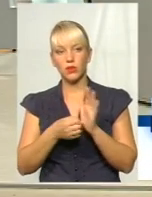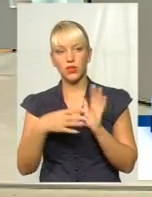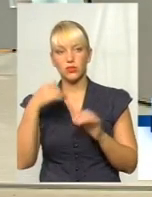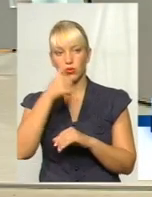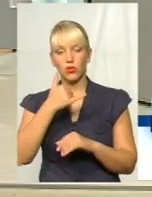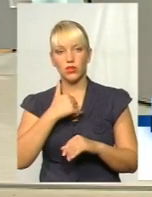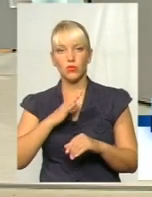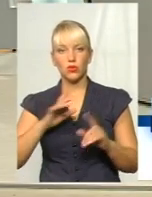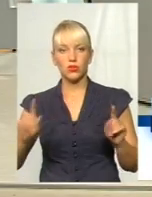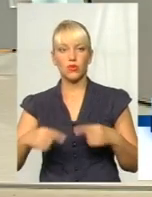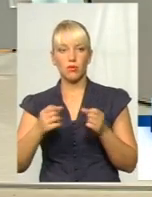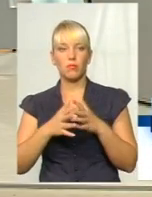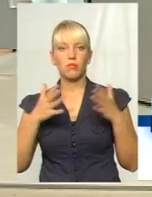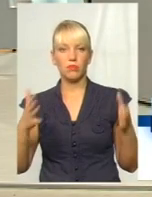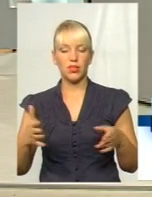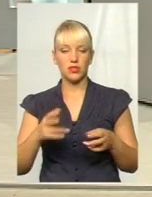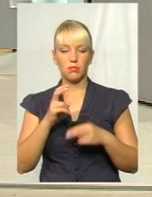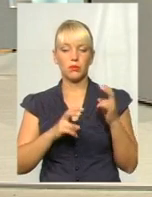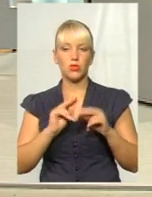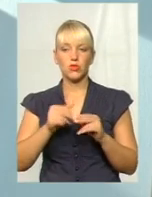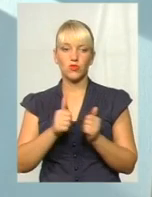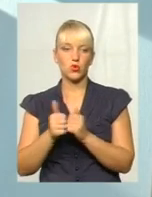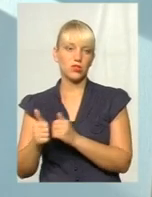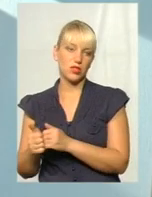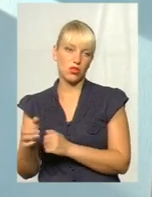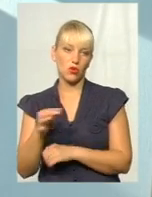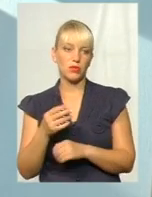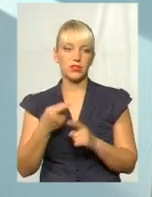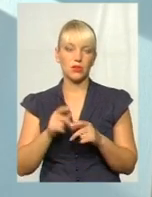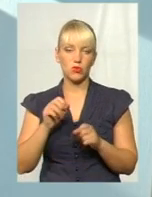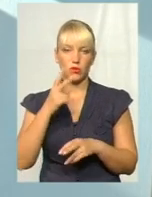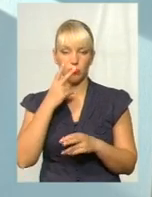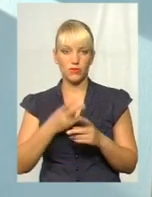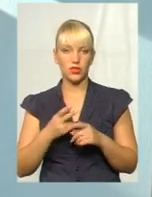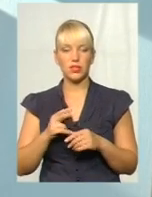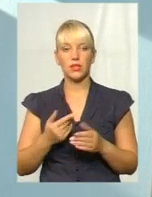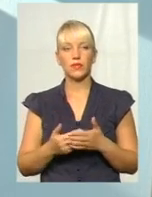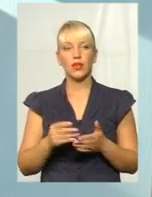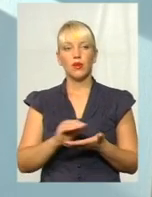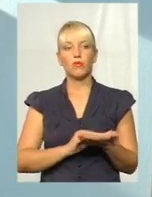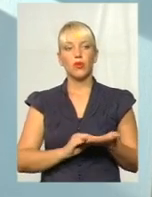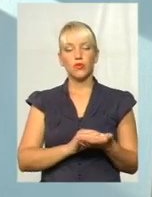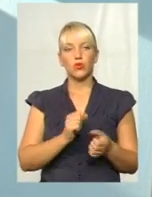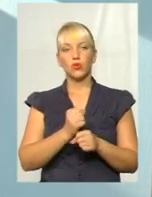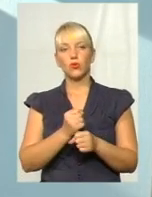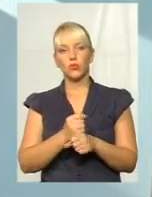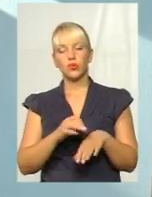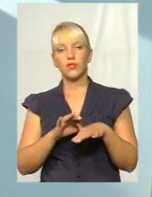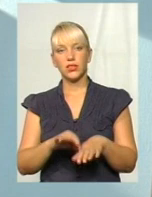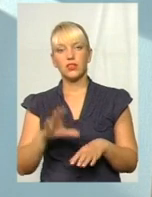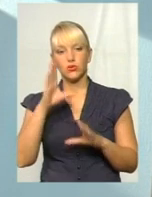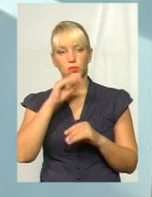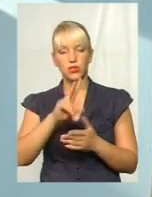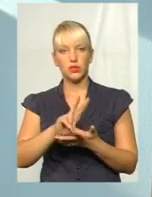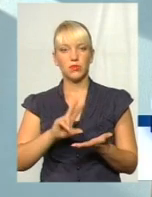нас було створено більше підприємств, ніж у сусідніх областях, це теж можна цю статистику передивитися. Повторюю, робота ведеться. Успішні